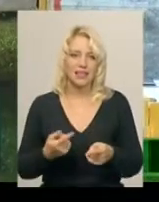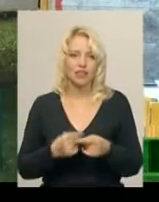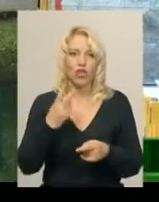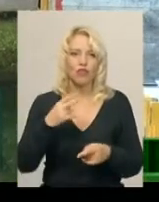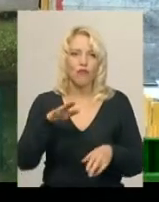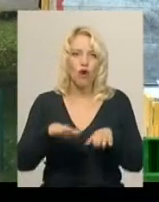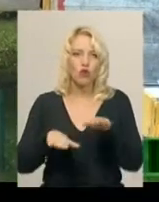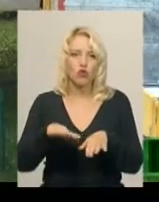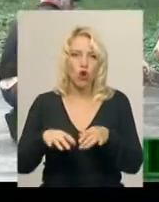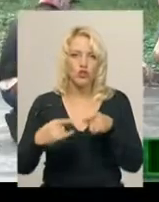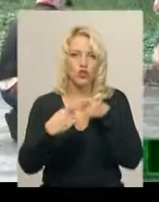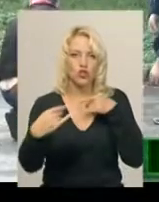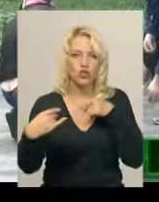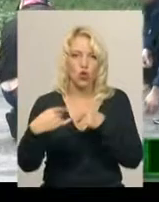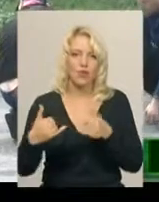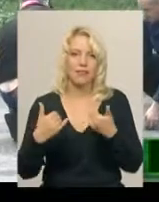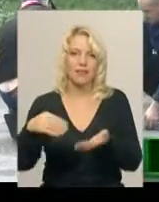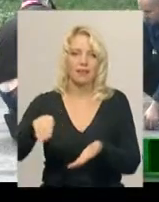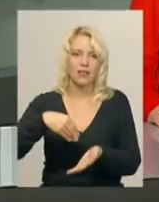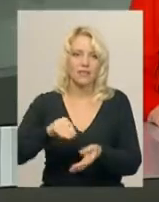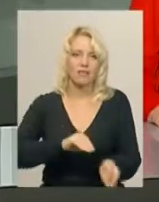для гри в настільний теніс встановлюють у Хмельницькому.